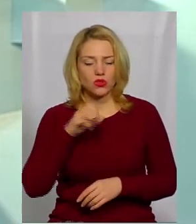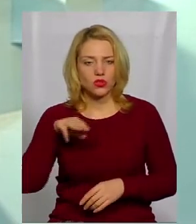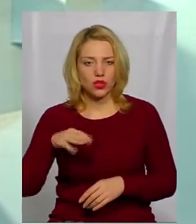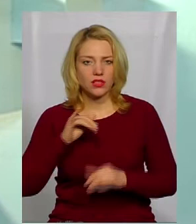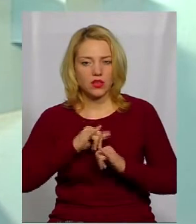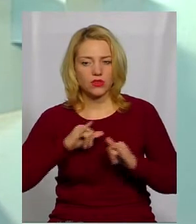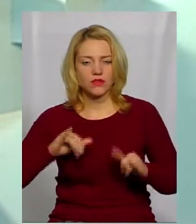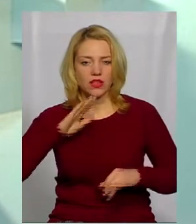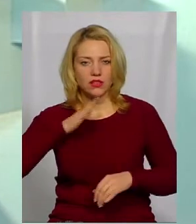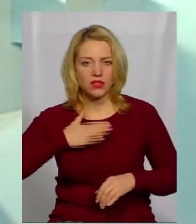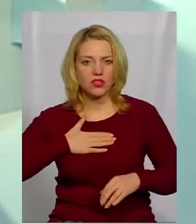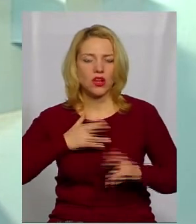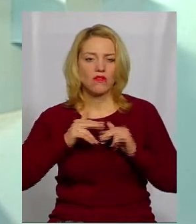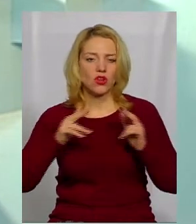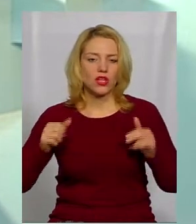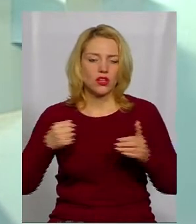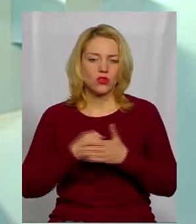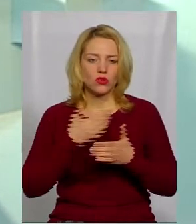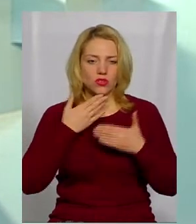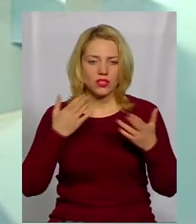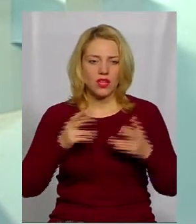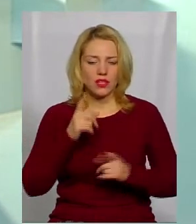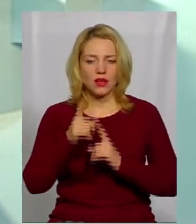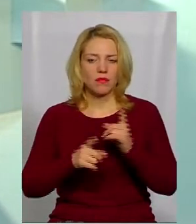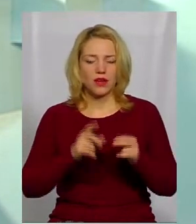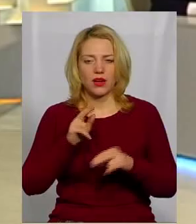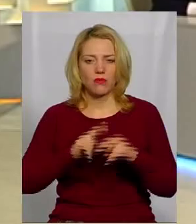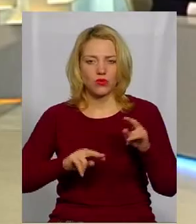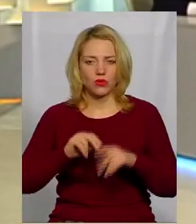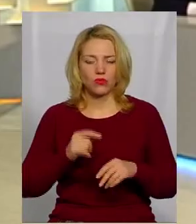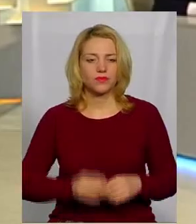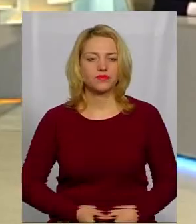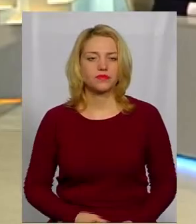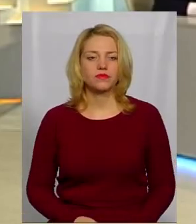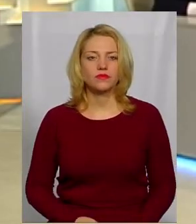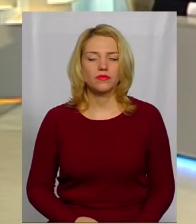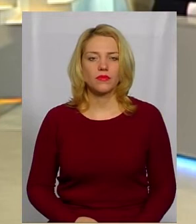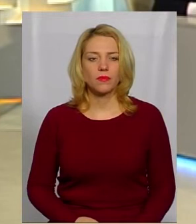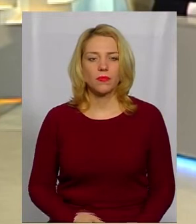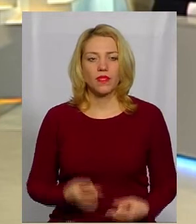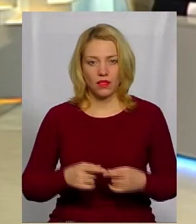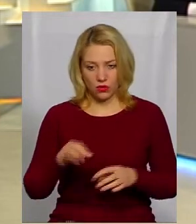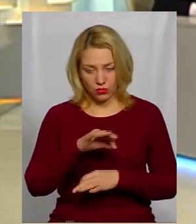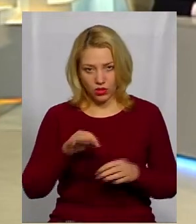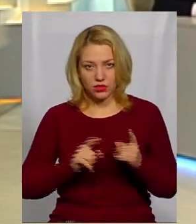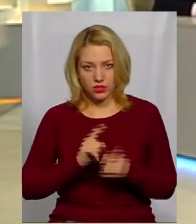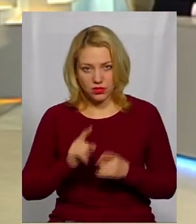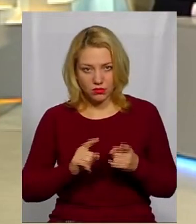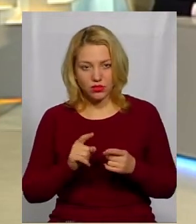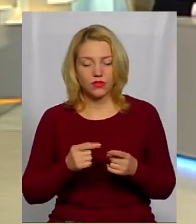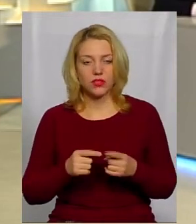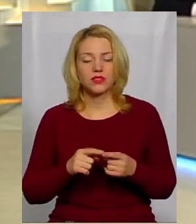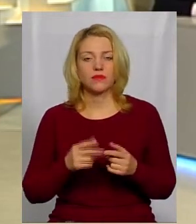наша фортеця, ну і до останніх перебудов початку 20 століття. в історичному контексті. Проєкт, напевно, змінювався? Доводилося?